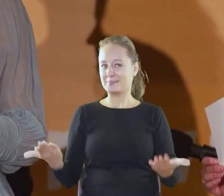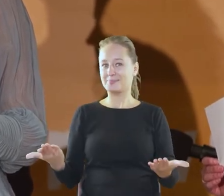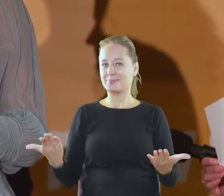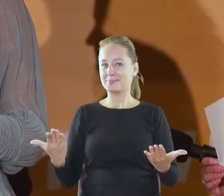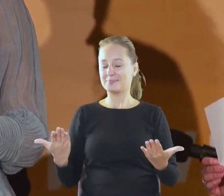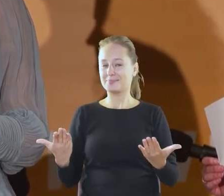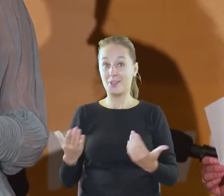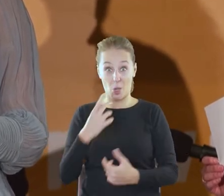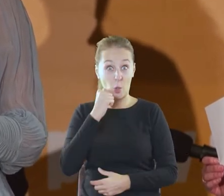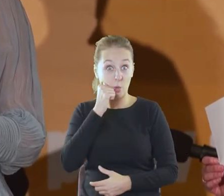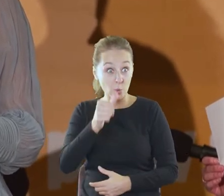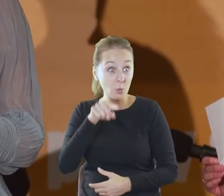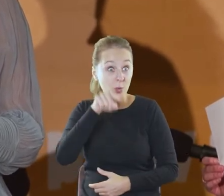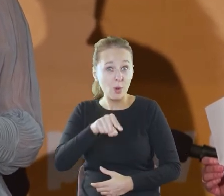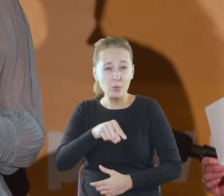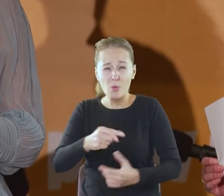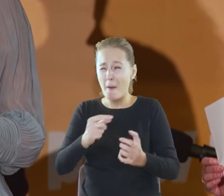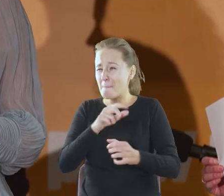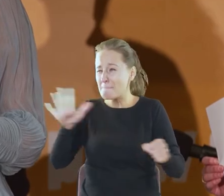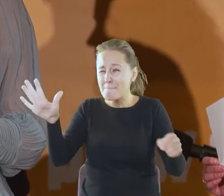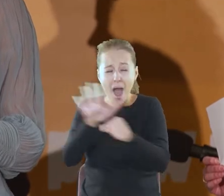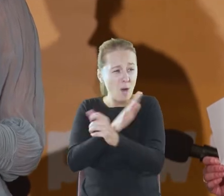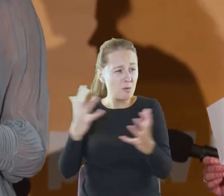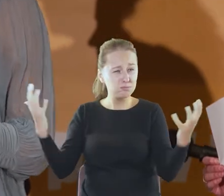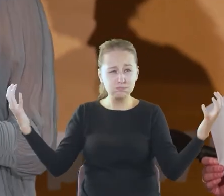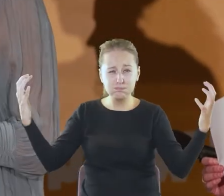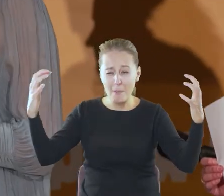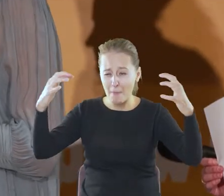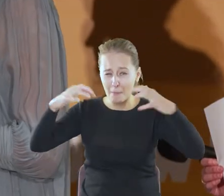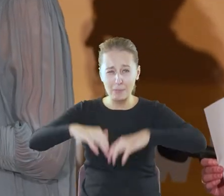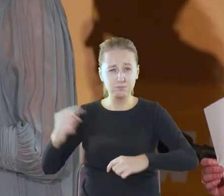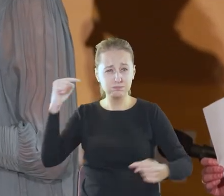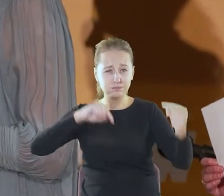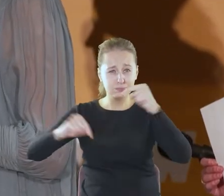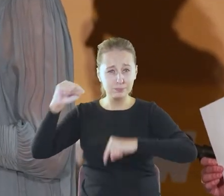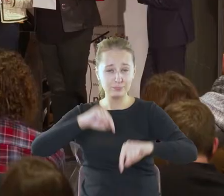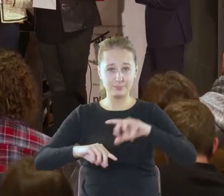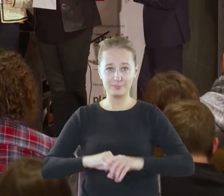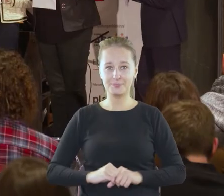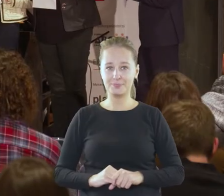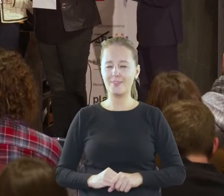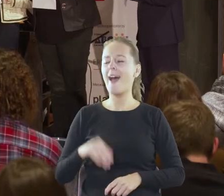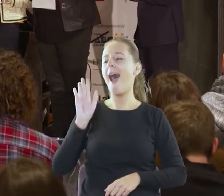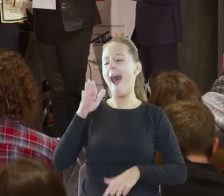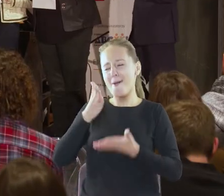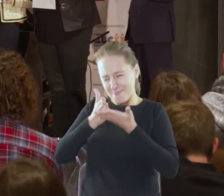to jutro tutaj jest tłum po prostu dziki. Okieł znany.